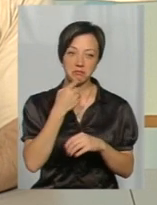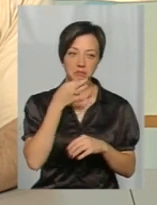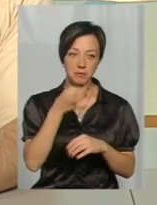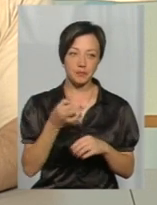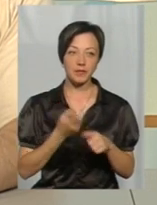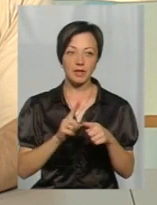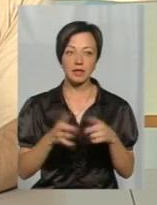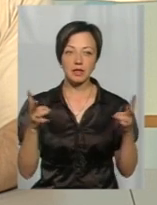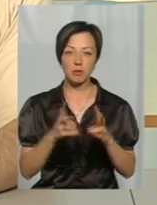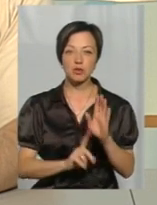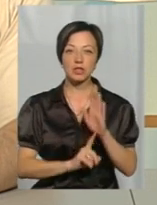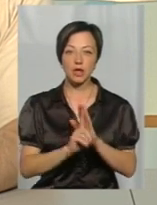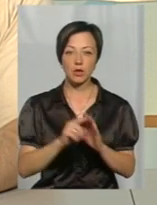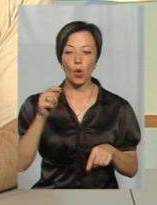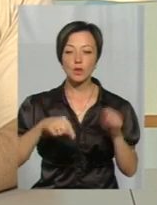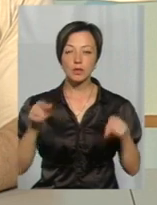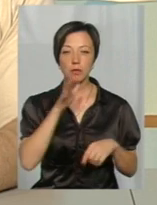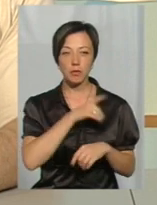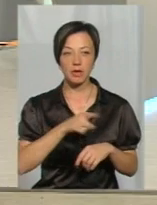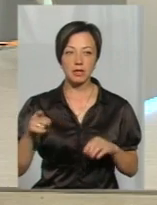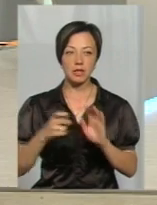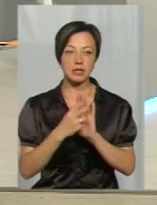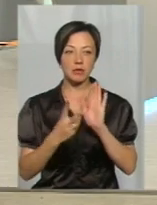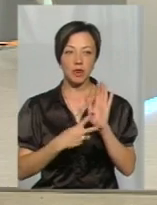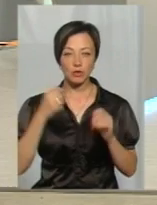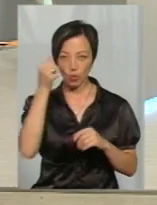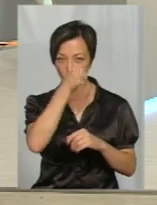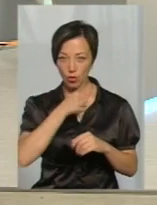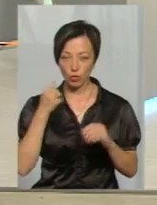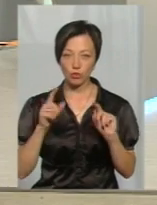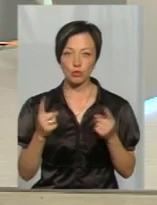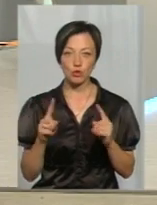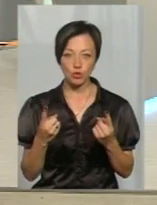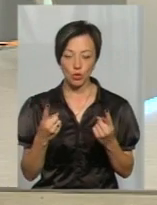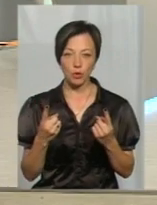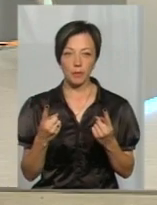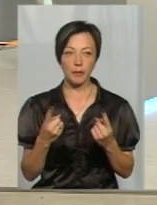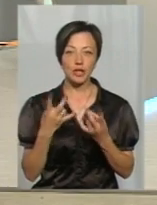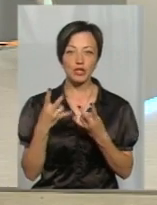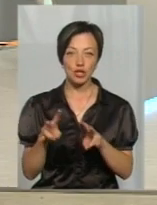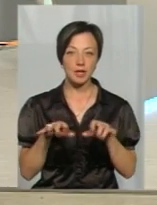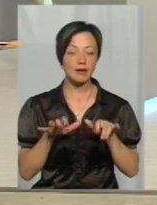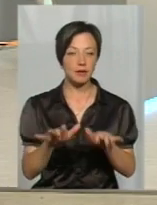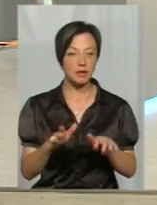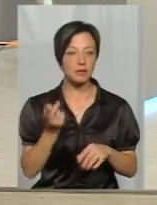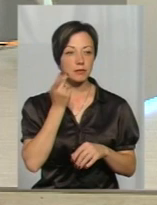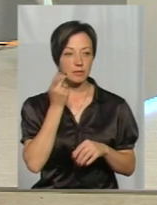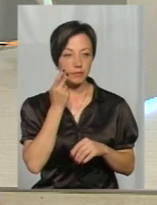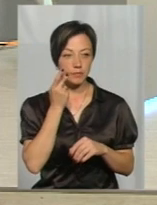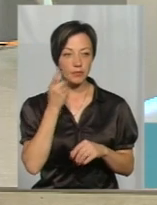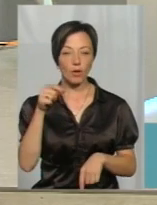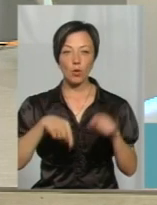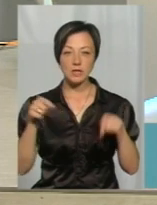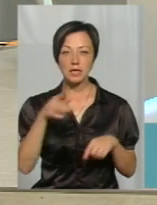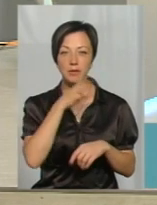Це треба починати ще з осіннього періоду 2017 року, тому що, значить, шкідник, як правило, в